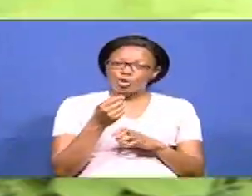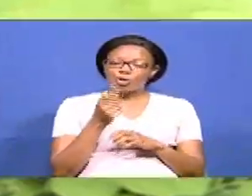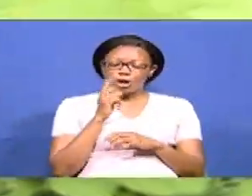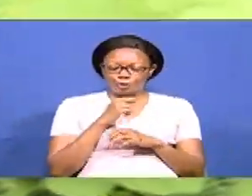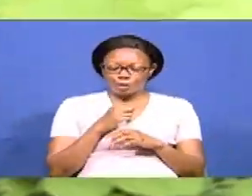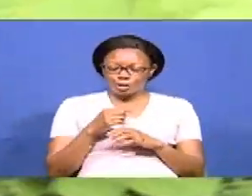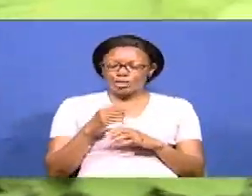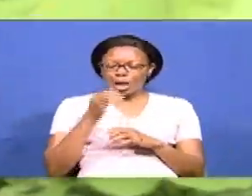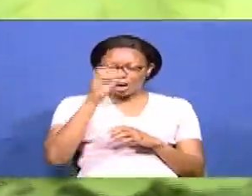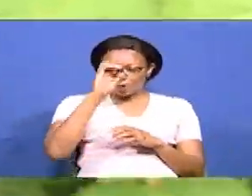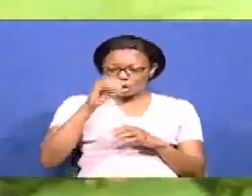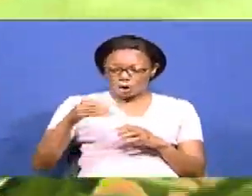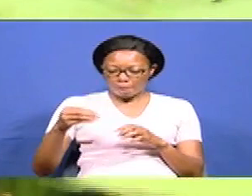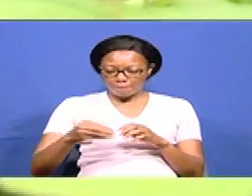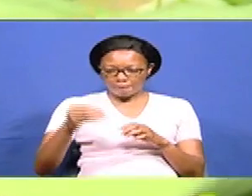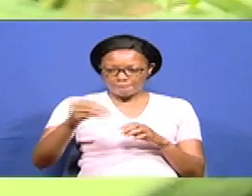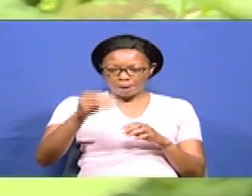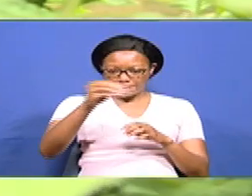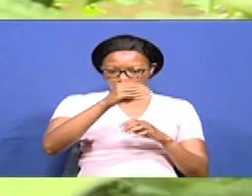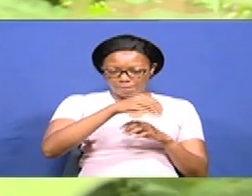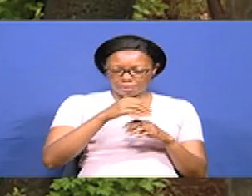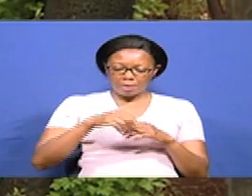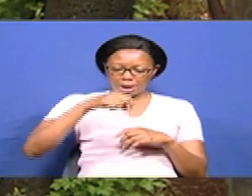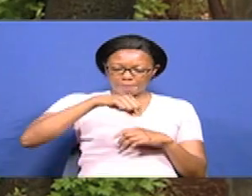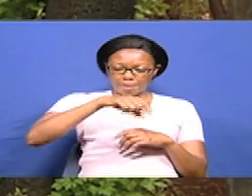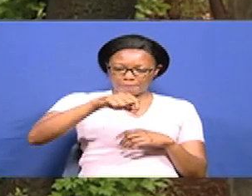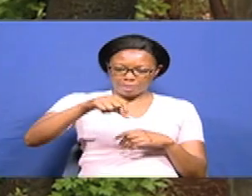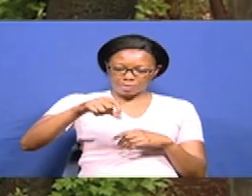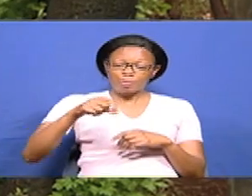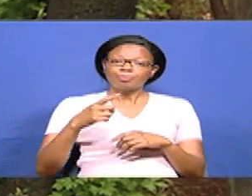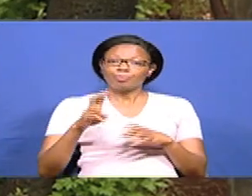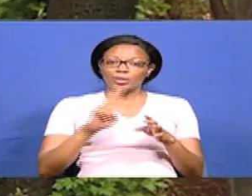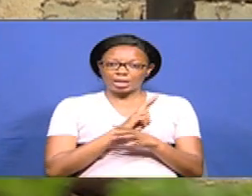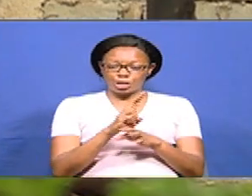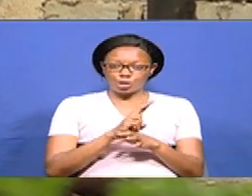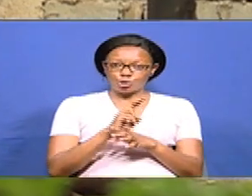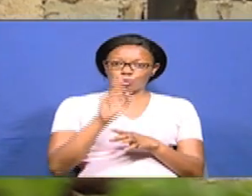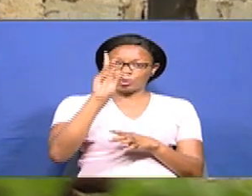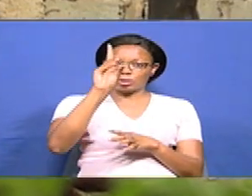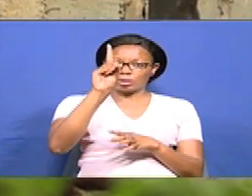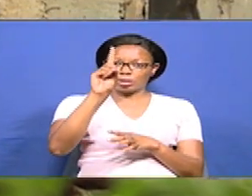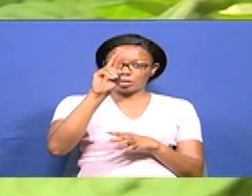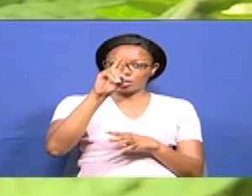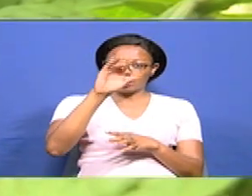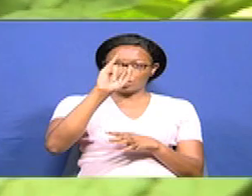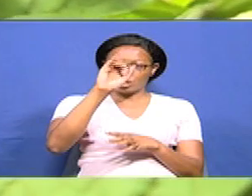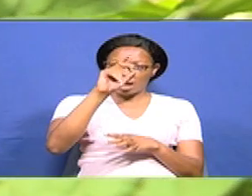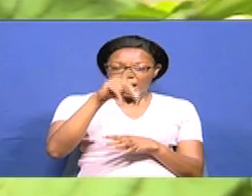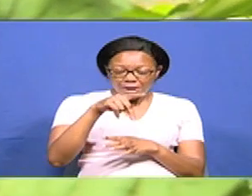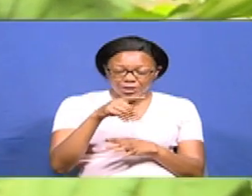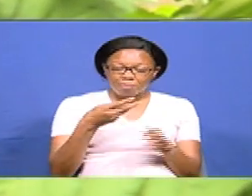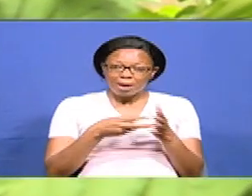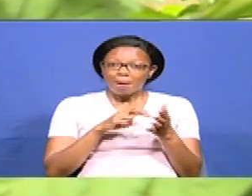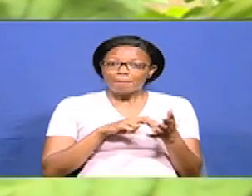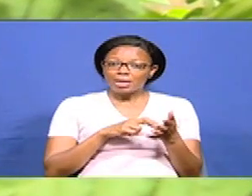na kupanda mbegu zako. Kukutumia mfumu wa kunyunyeza maji aina drip, maji ya natumia wa hua